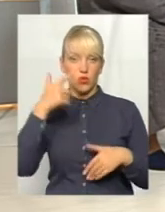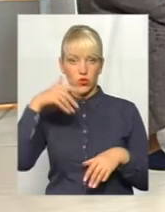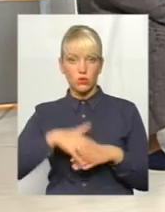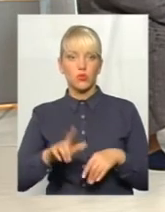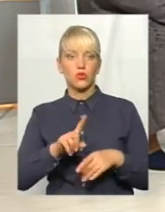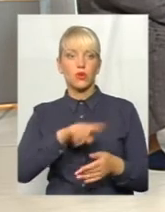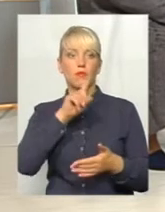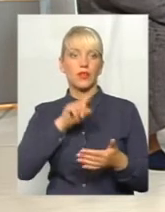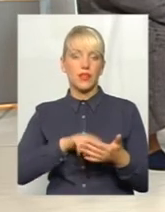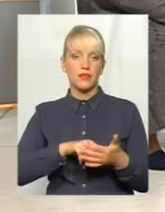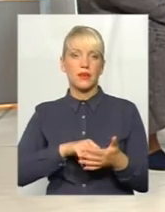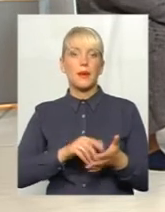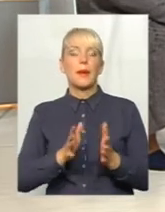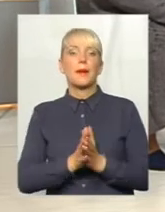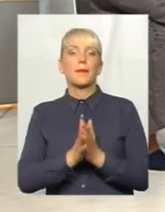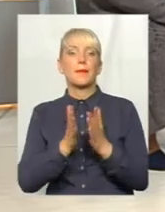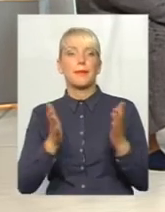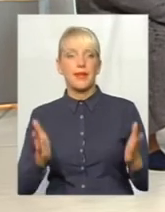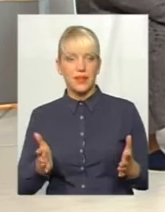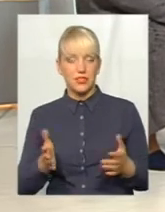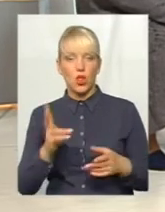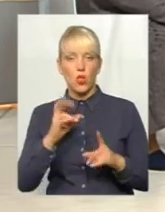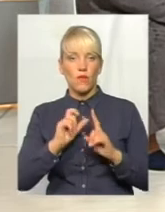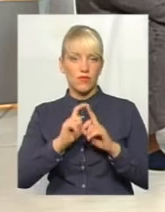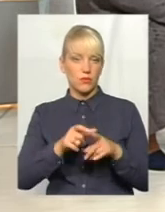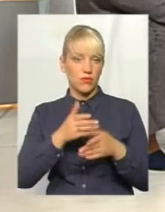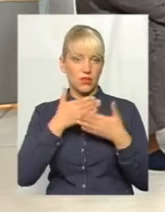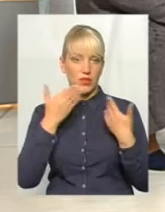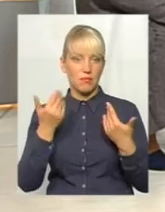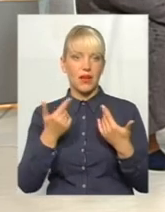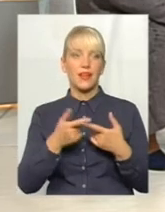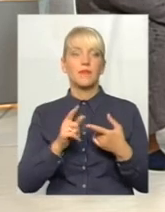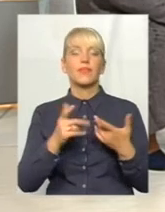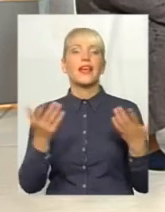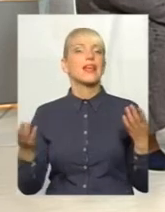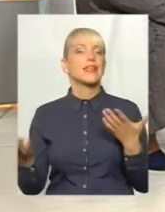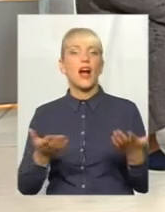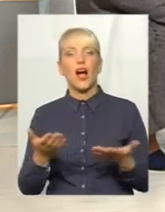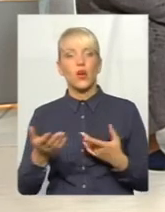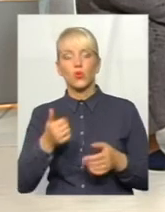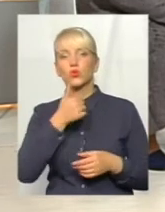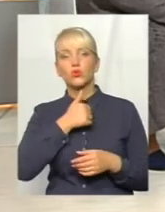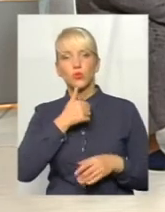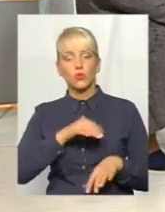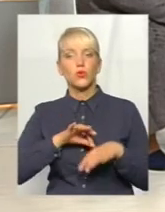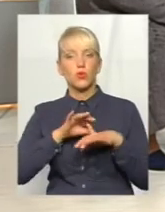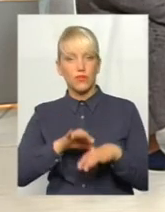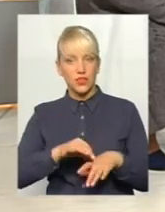питань набагато більше, але відповіді, на жаль, немає. Яку спробу довести